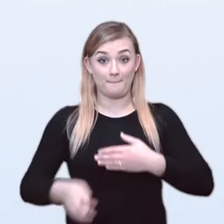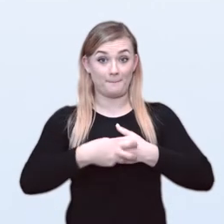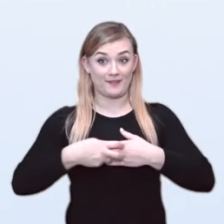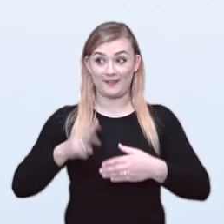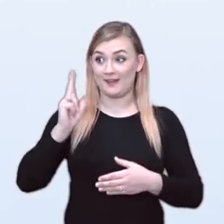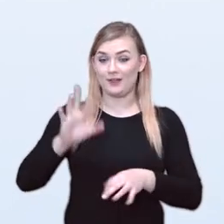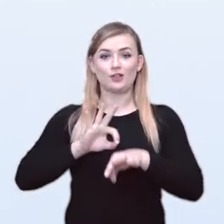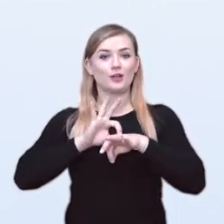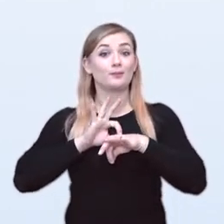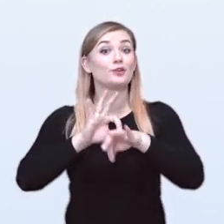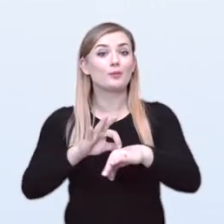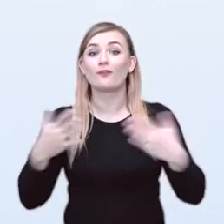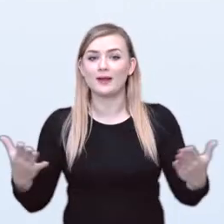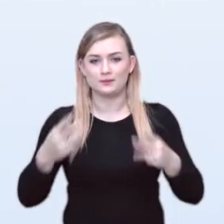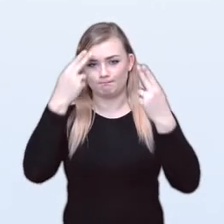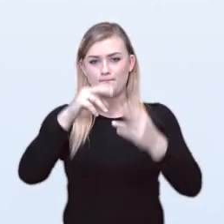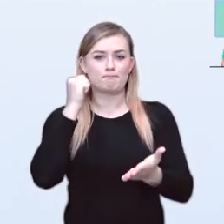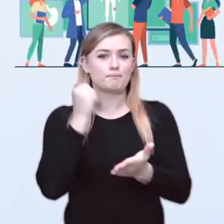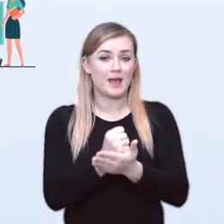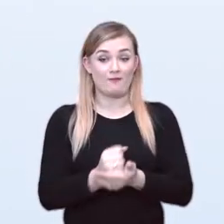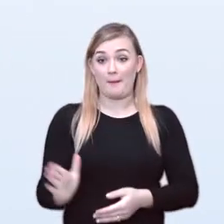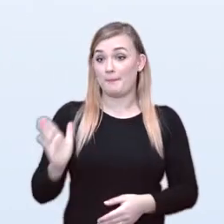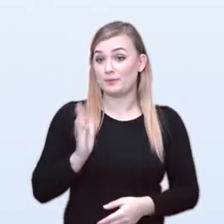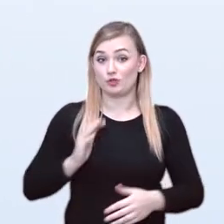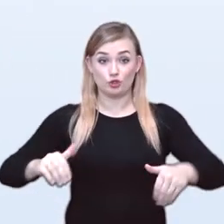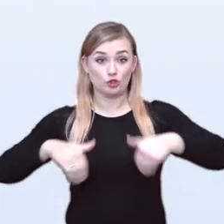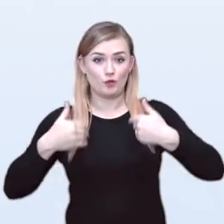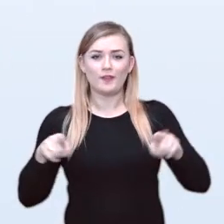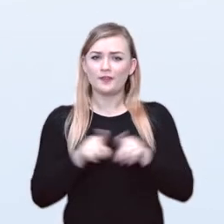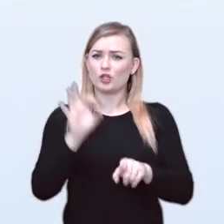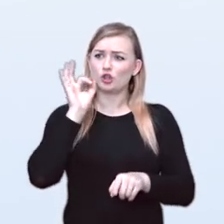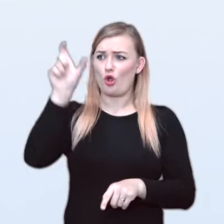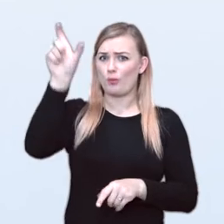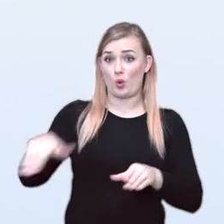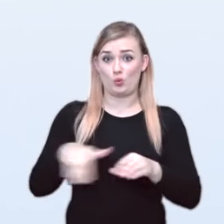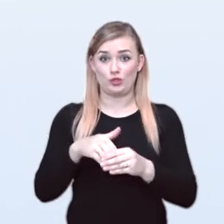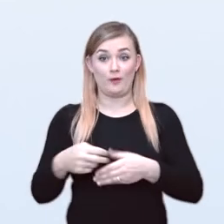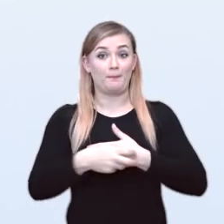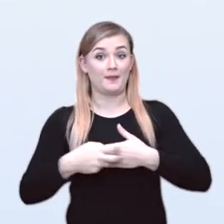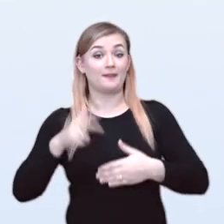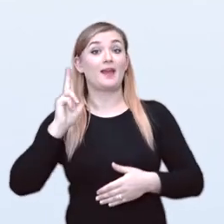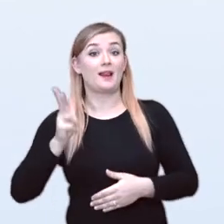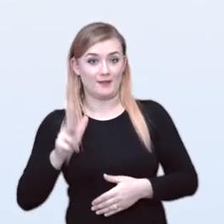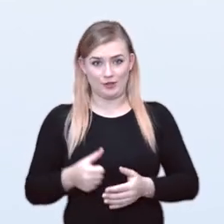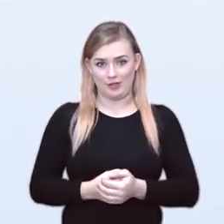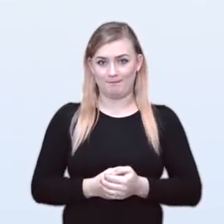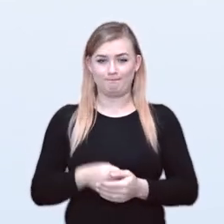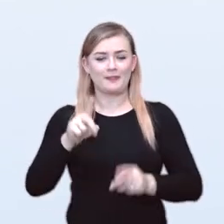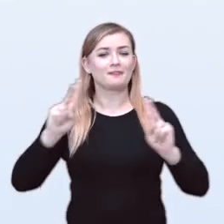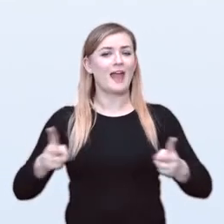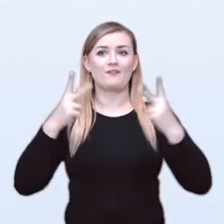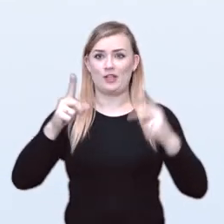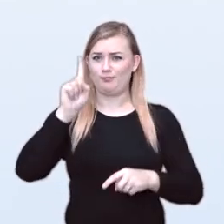Badanie kliniczne przeprowadza się zakładając, że prawa, bezpieczeństwo, zdrowie i dobro uczestników badania klinicznego